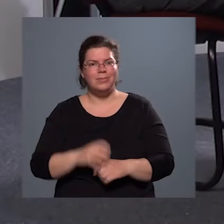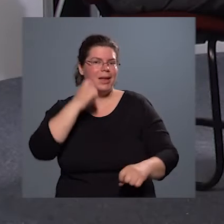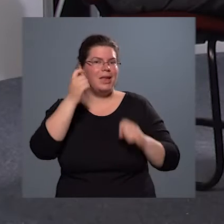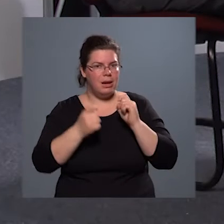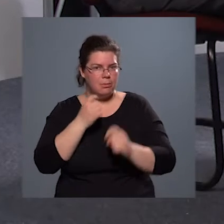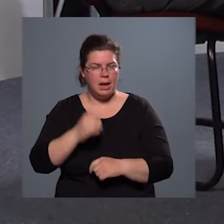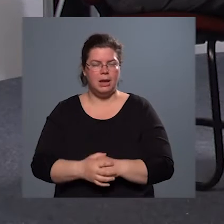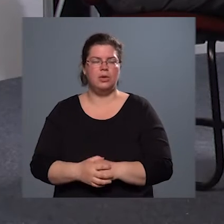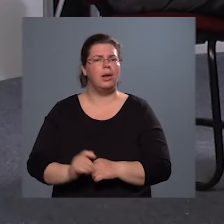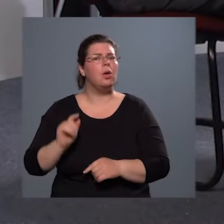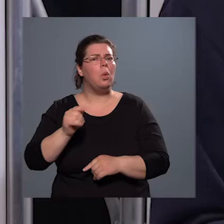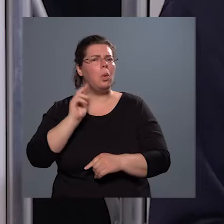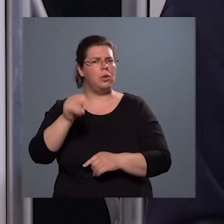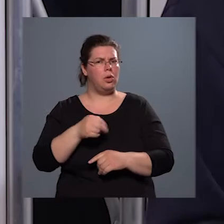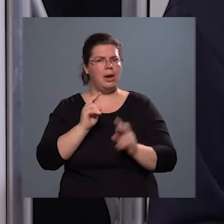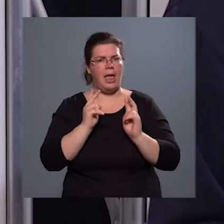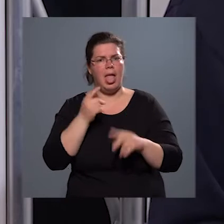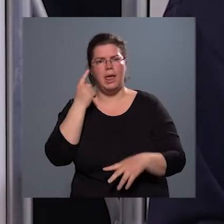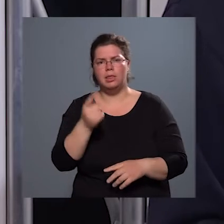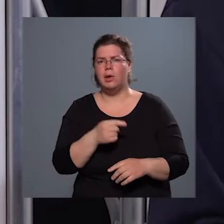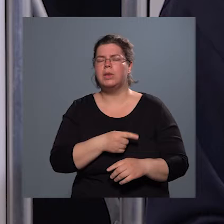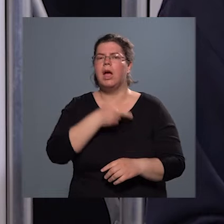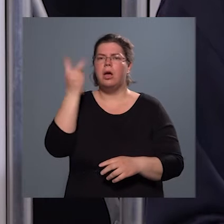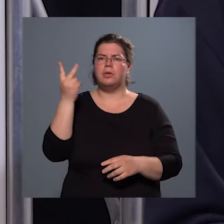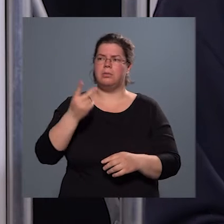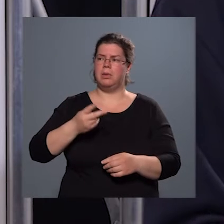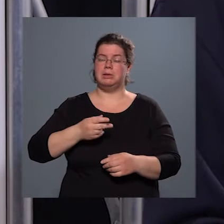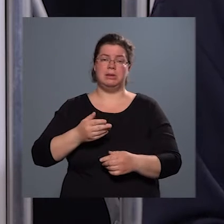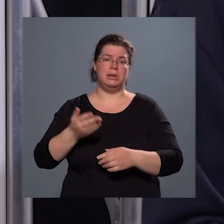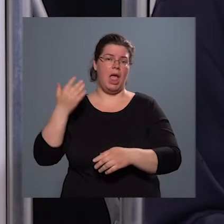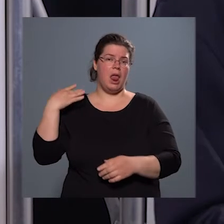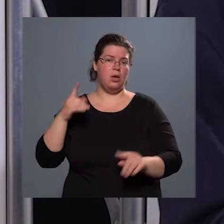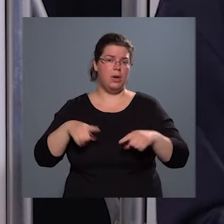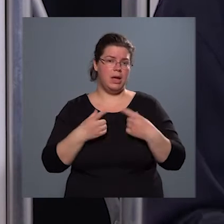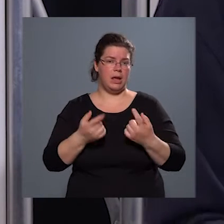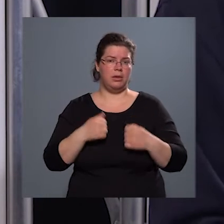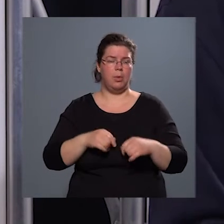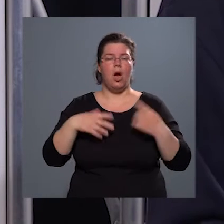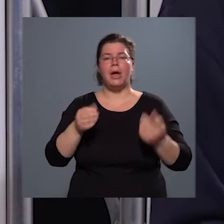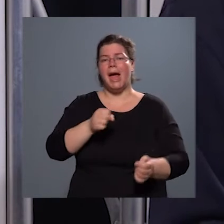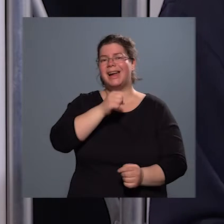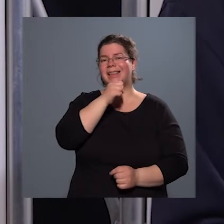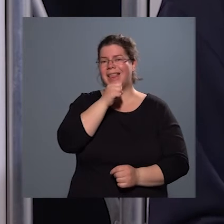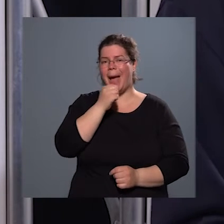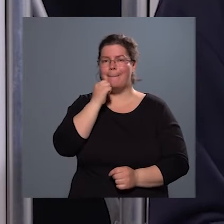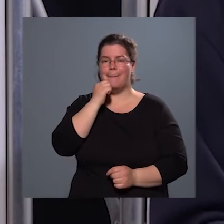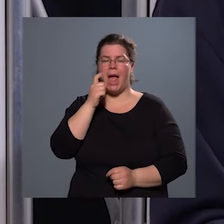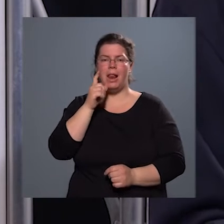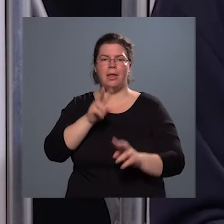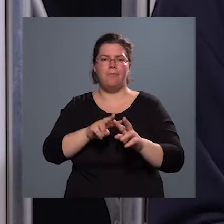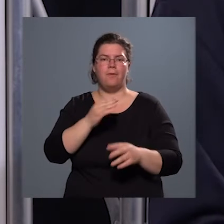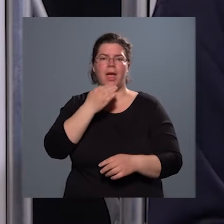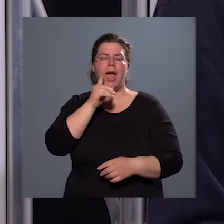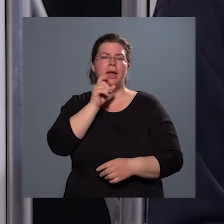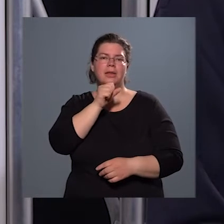Remélhetőleg. Önről azt lehet tudni a szakmai előéletéből, hogy akár a Semmelweis stratégiai